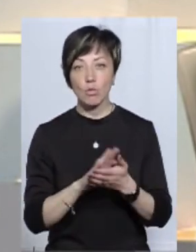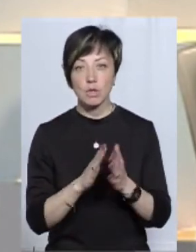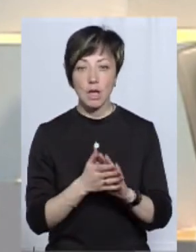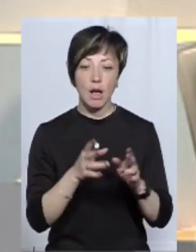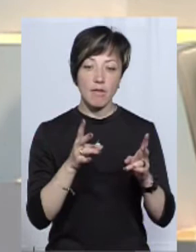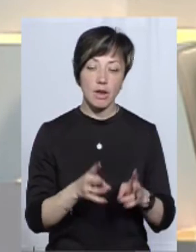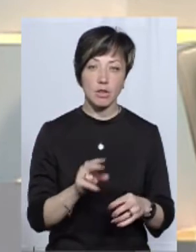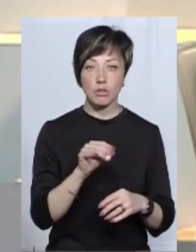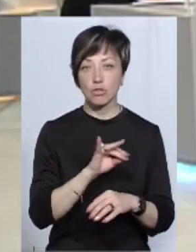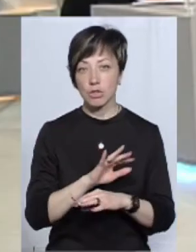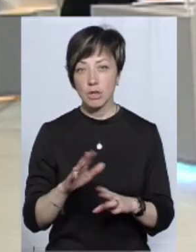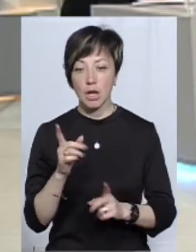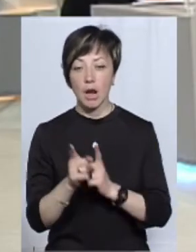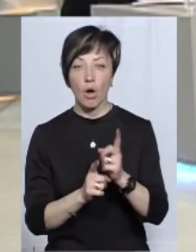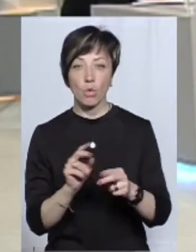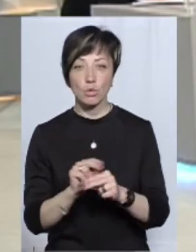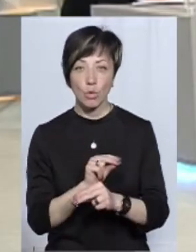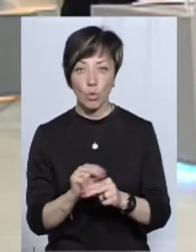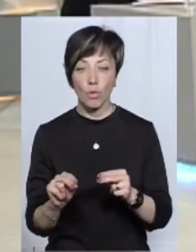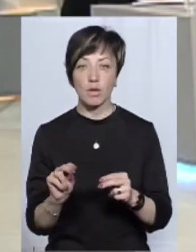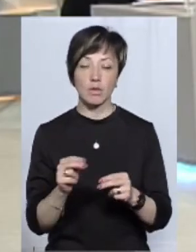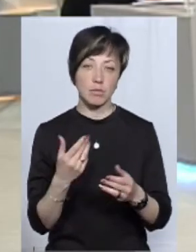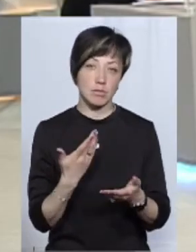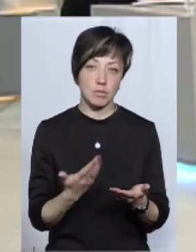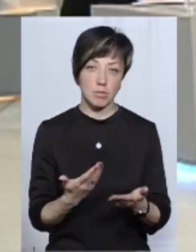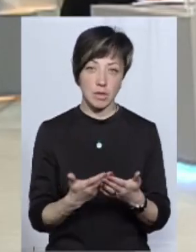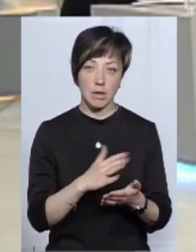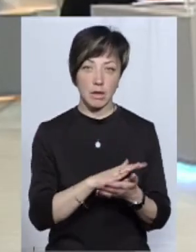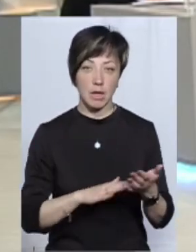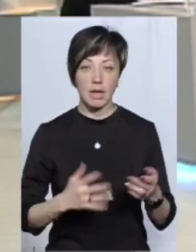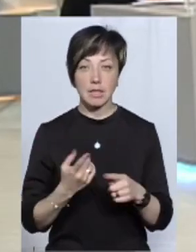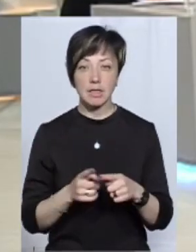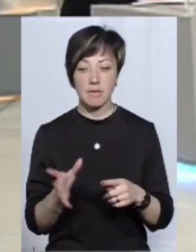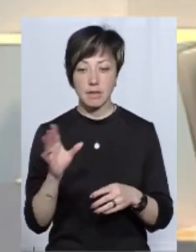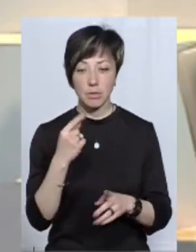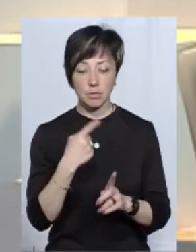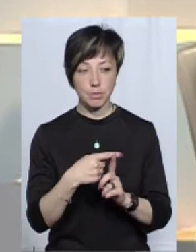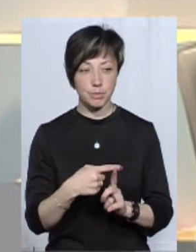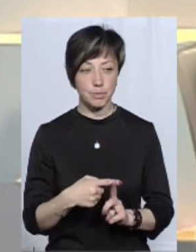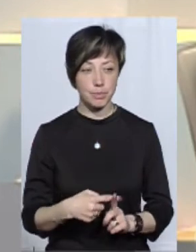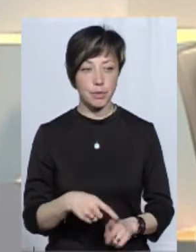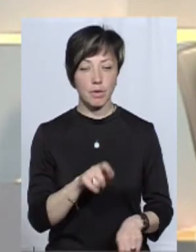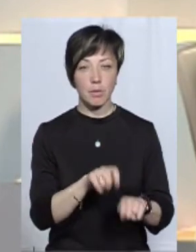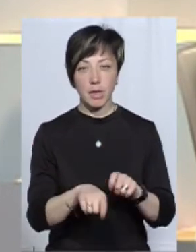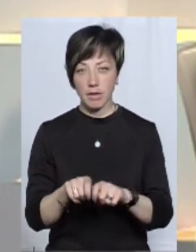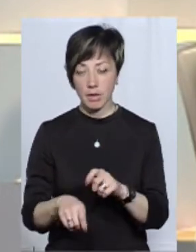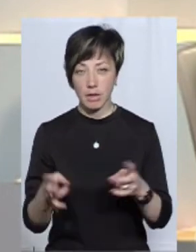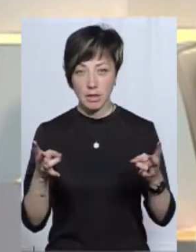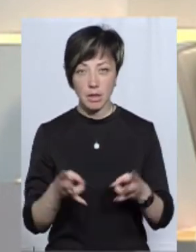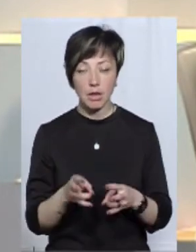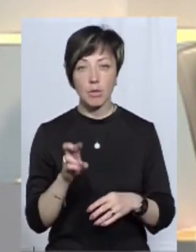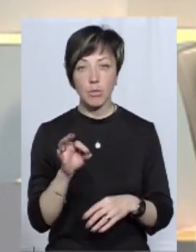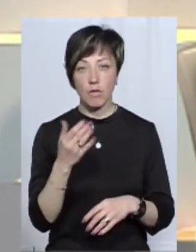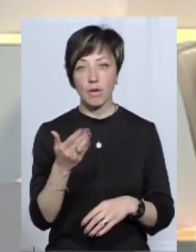аварійна, чи неаварійна, реконструйована, ремонтована і так далі. Це все повинен митник врахувати, тому що,